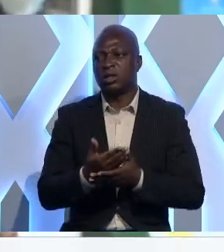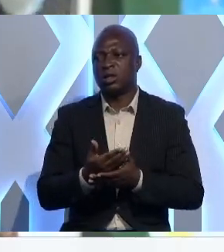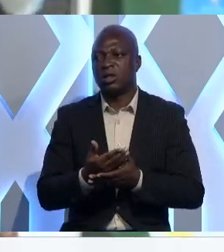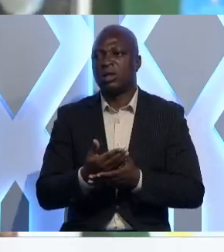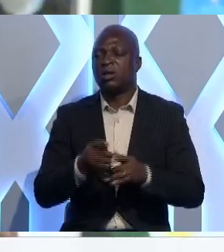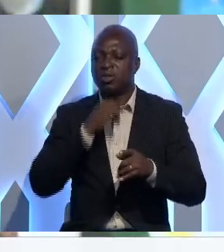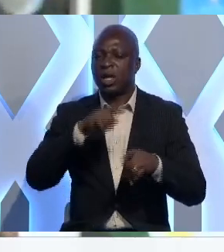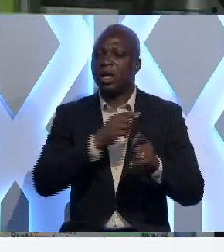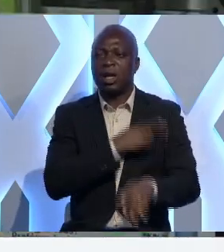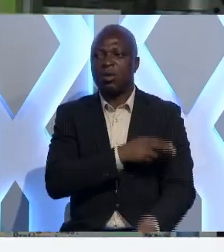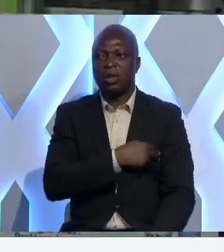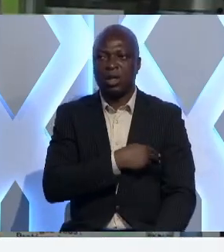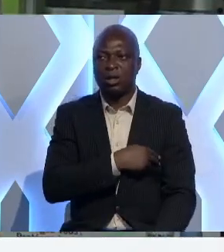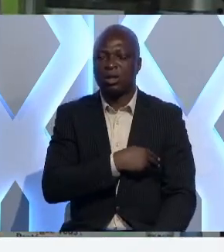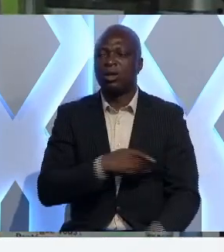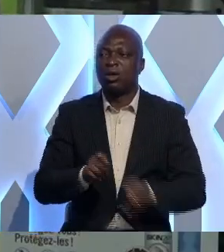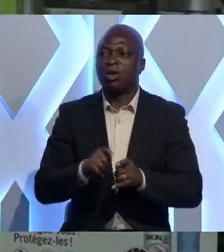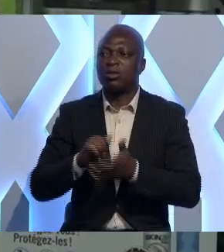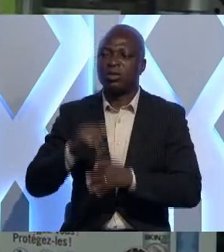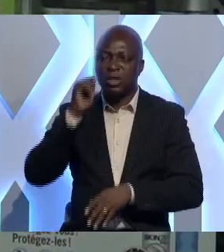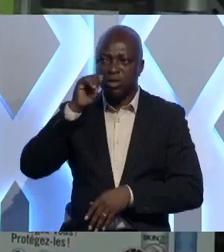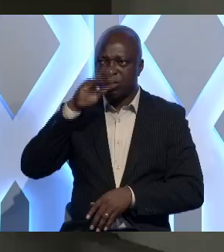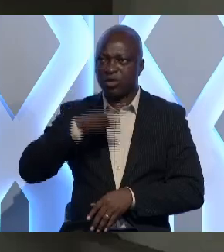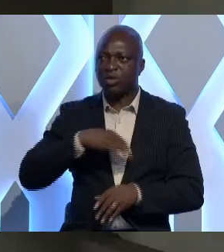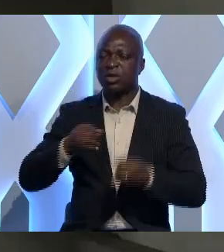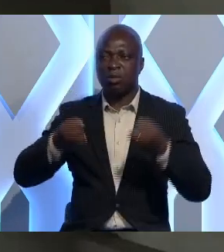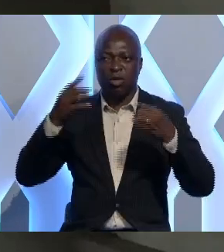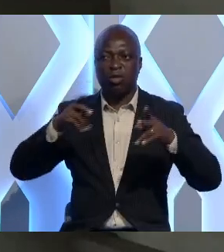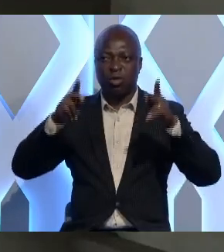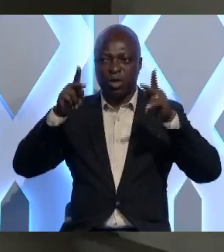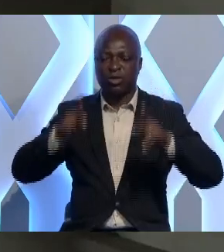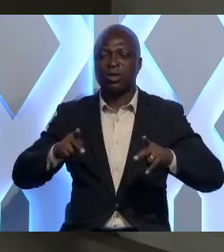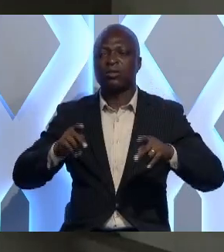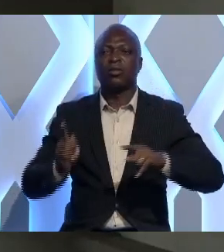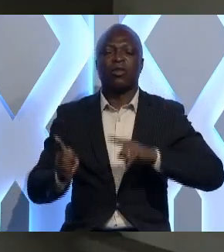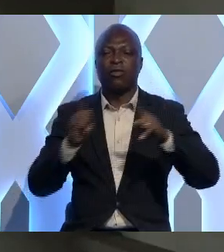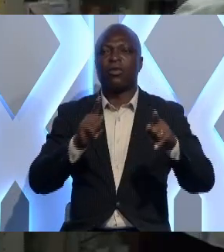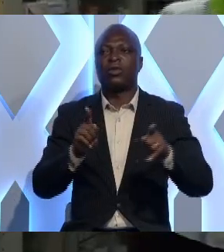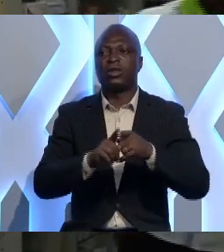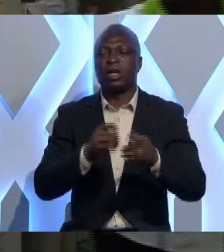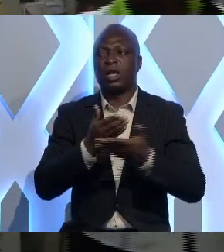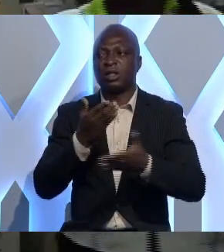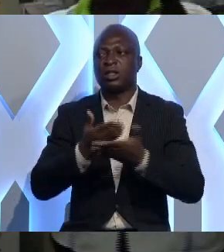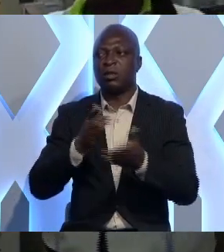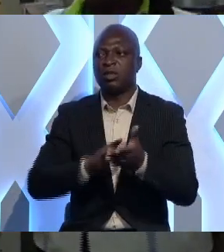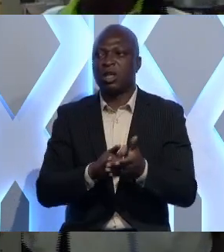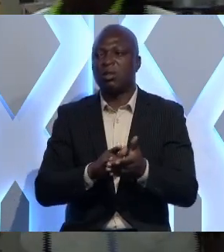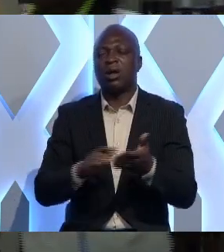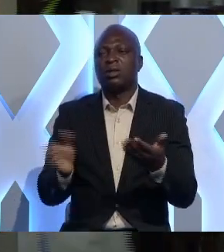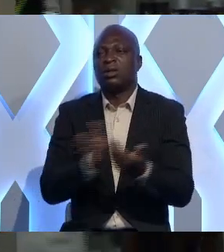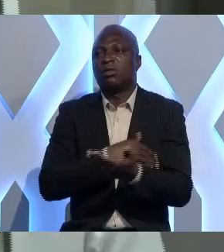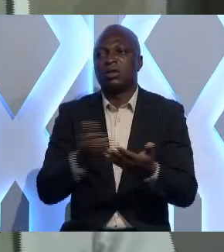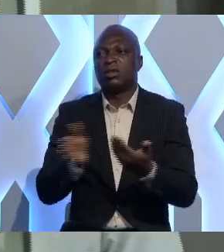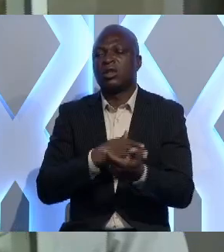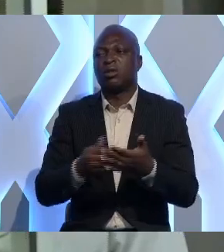je peux pas aller à la consultation. Tout comme Félicia, de nombreuses personnes optent aujourd'hui pour des produits en vente libre pour